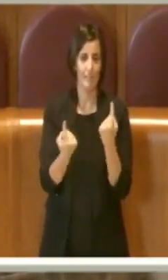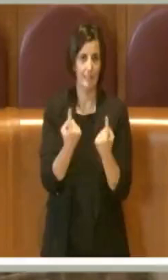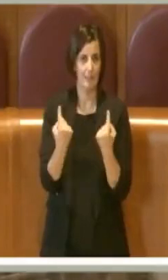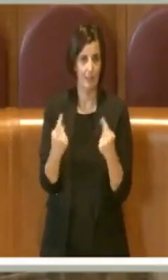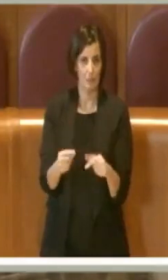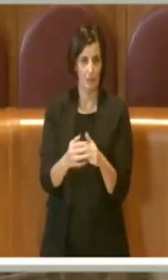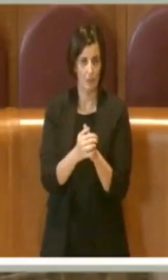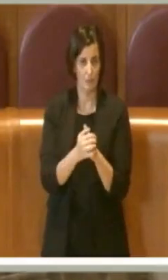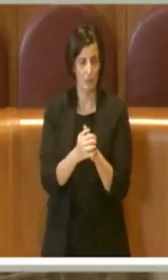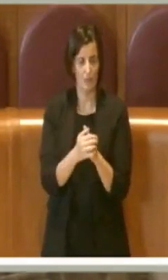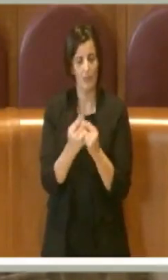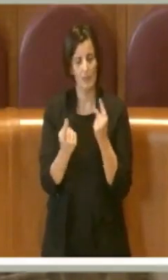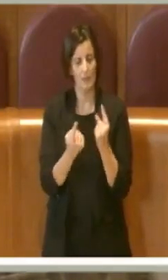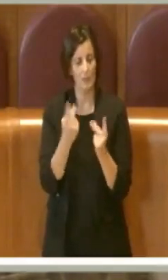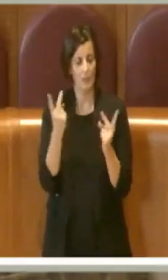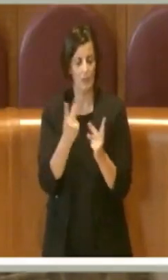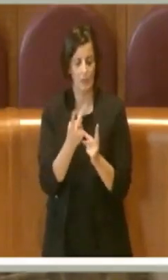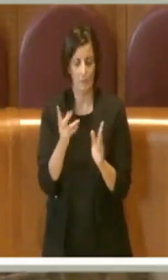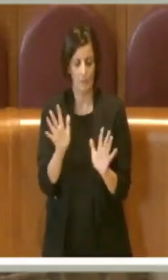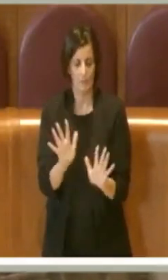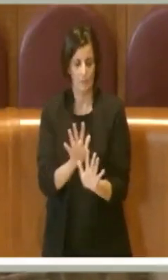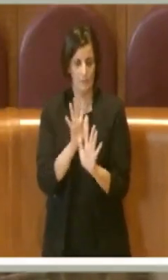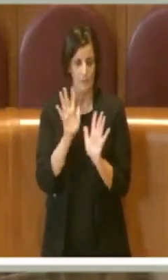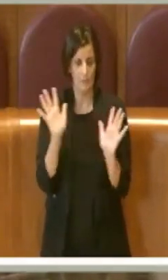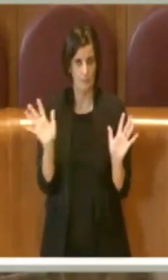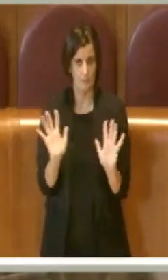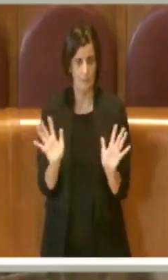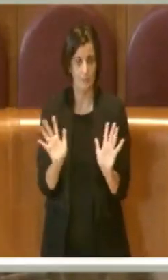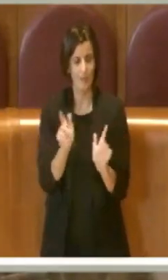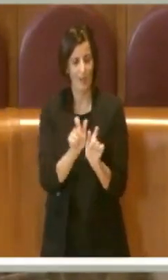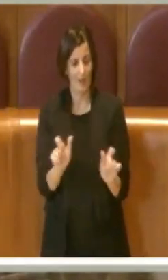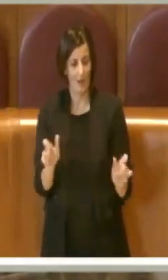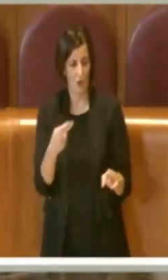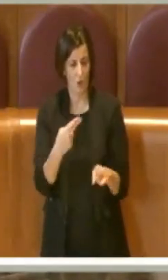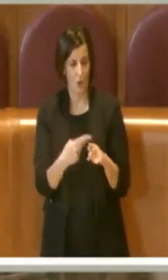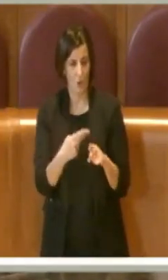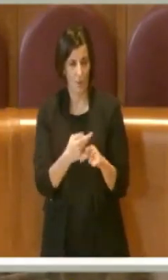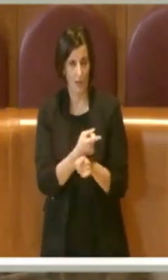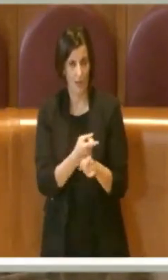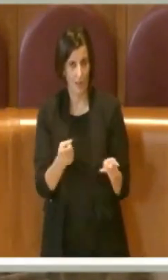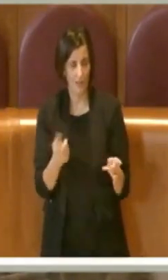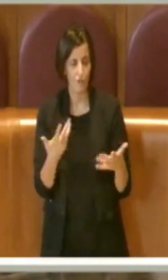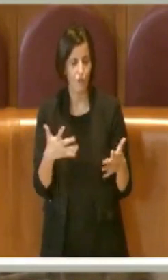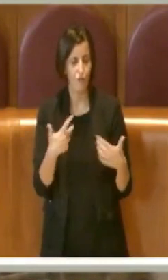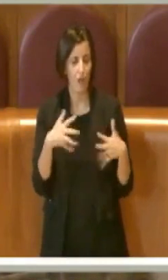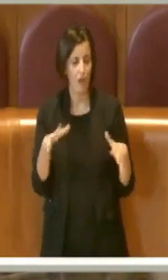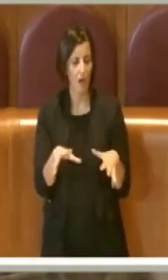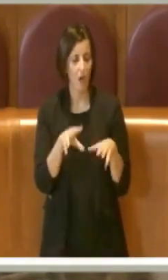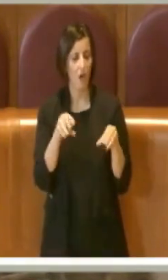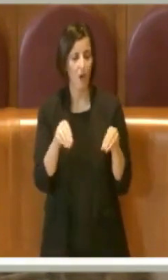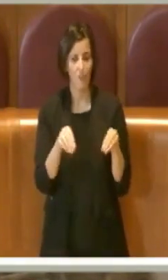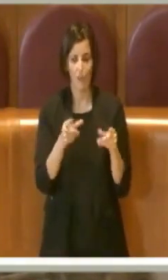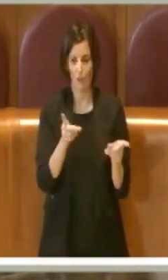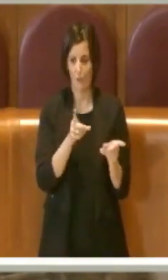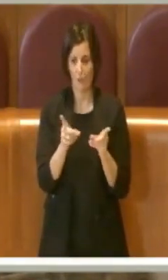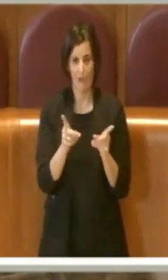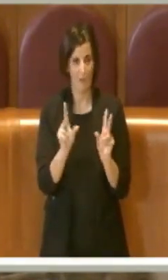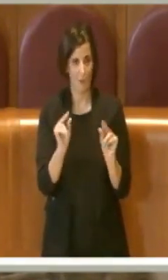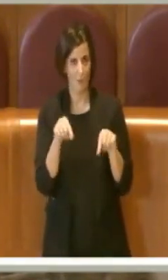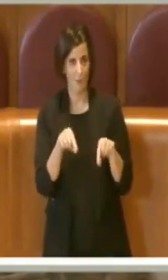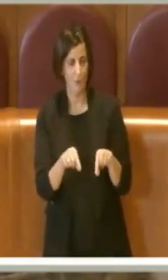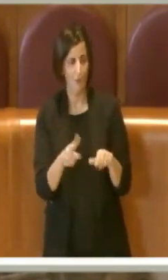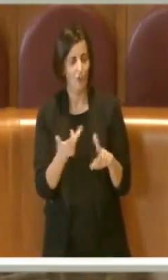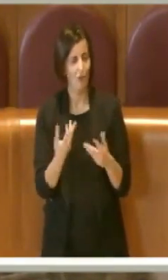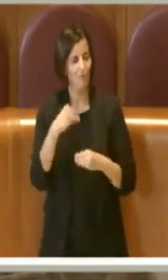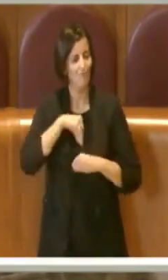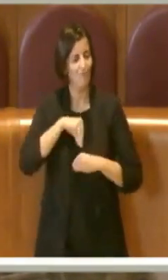è talmente drammatica per cui i Romani hanno già, iniziano questa legislatura, con una sensazione di